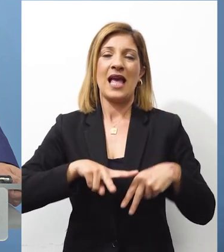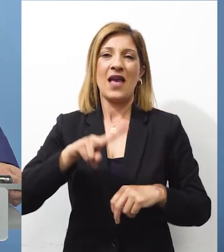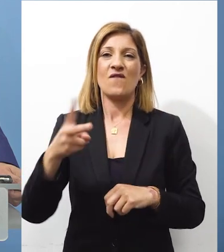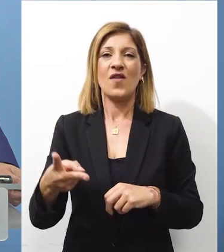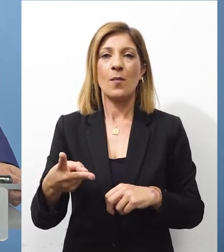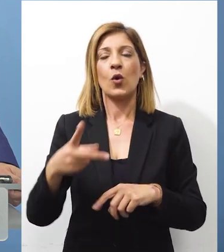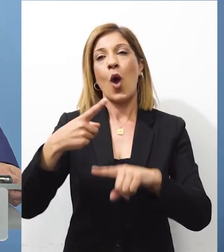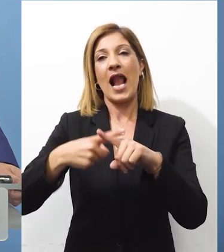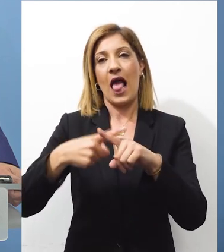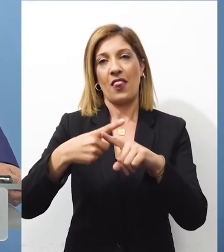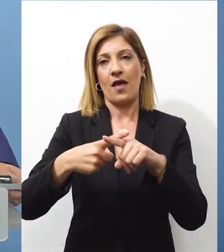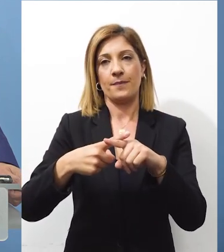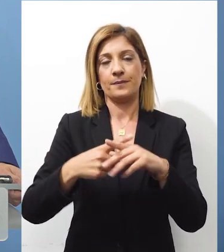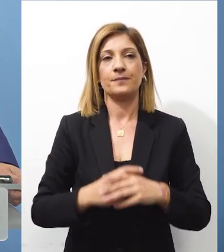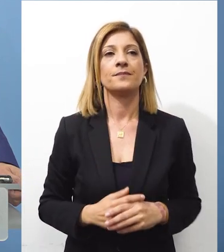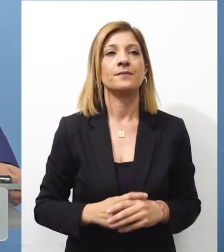στην Ελλάδα.